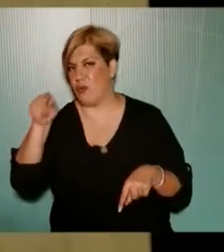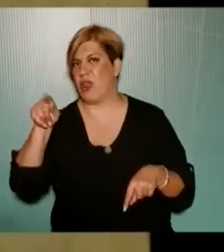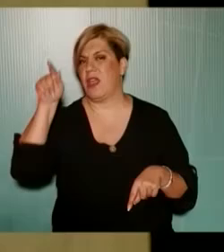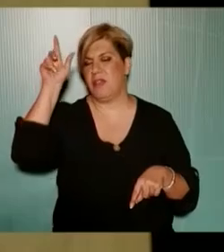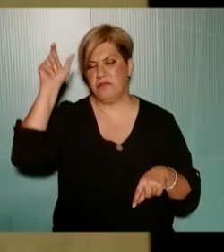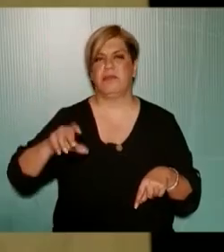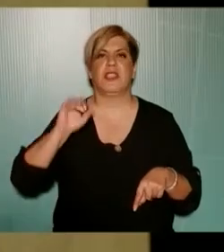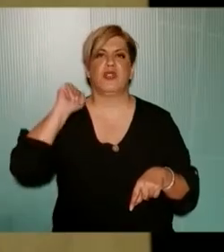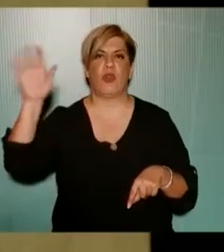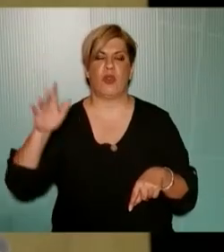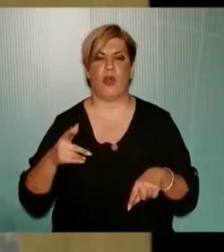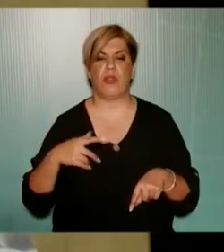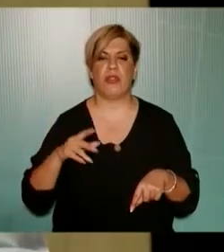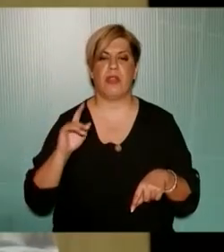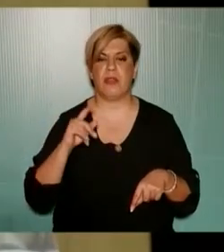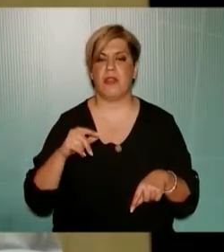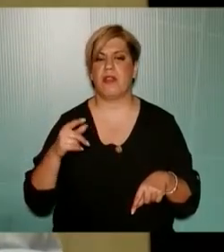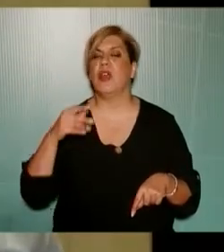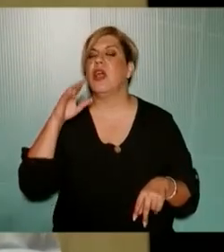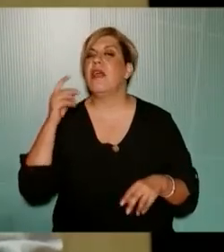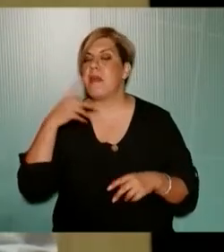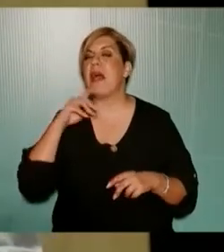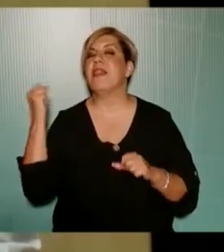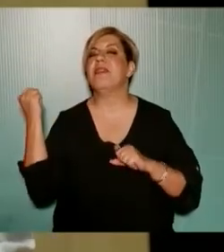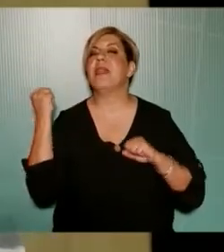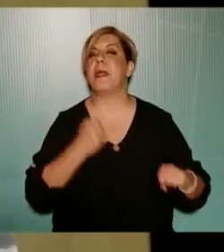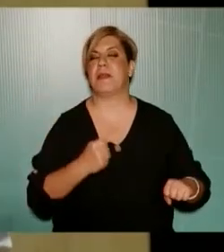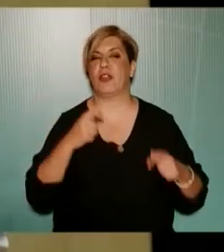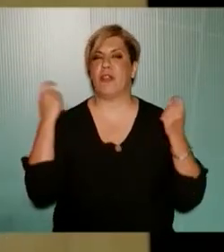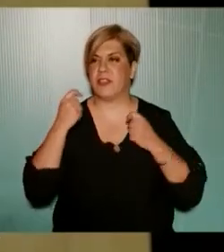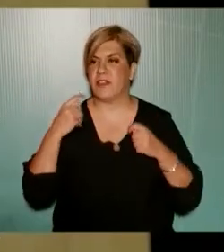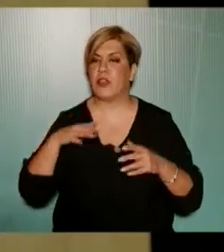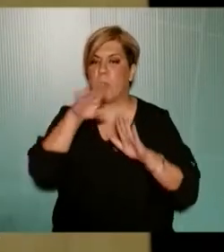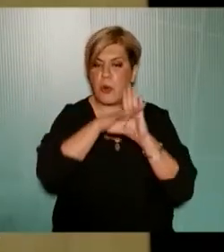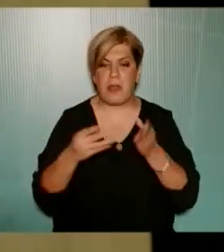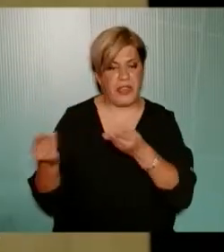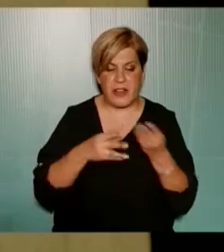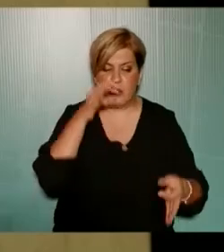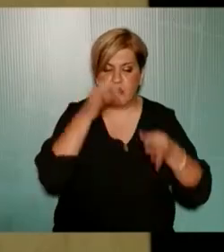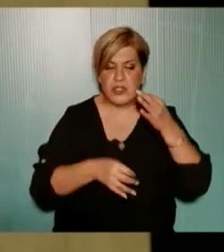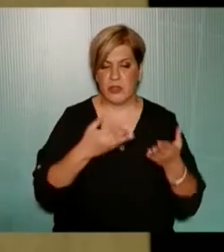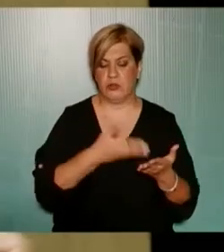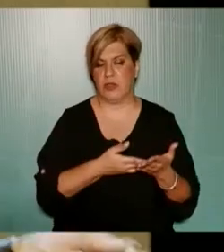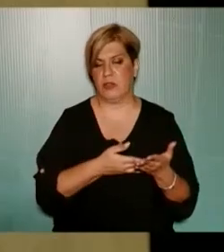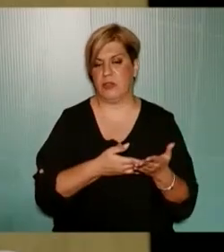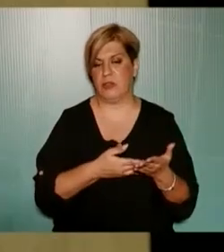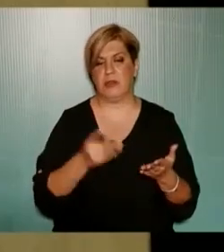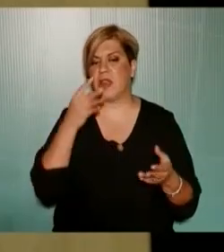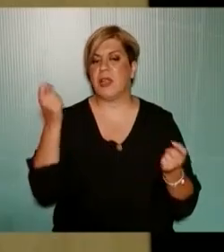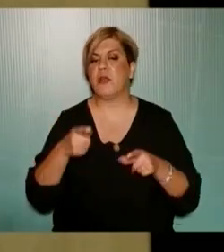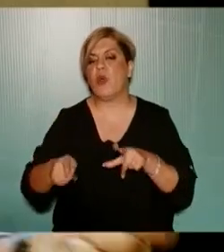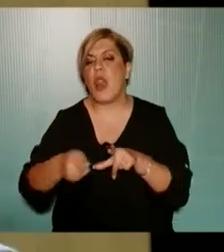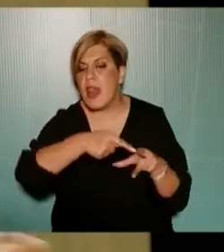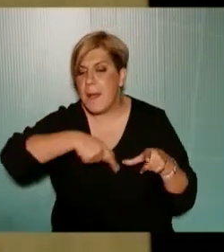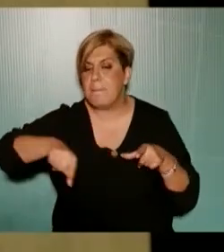αναφερθεί κατά Τα Δημήτρια δεν ήρθε το πρόγραμμα να το συζητήσουμε εδώ να το δούμε στο Δημοτικό Συμβούλιο Τι θα γίνει με το λιμάνι